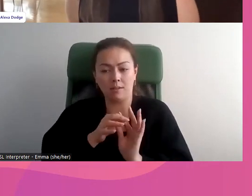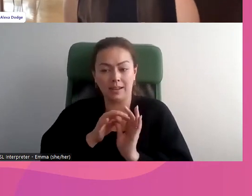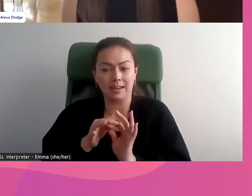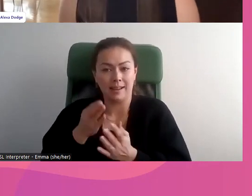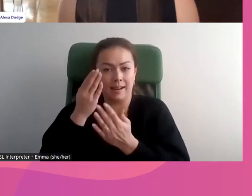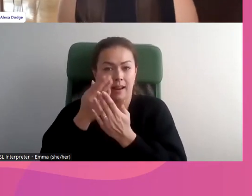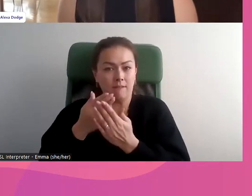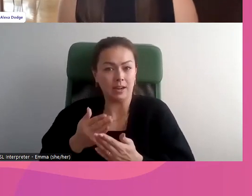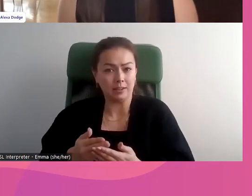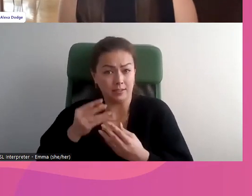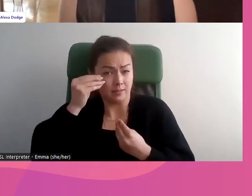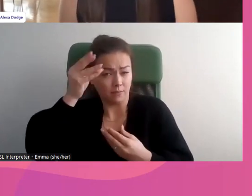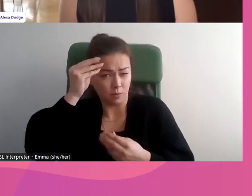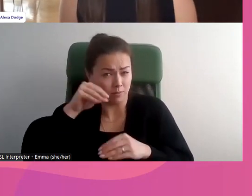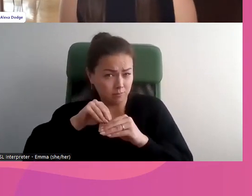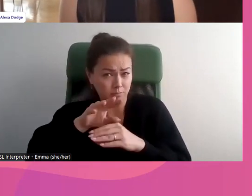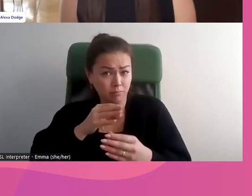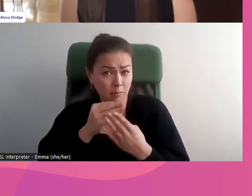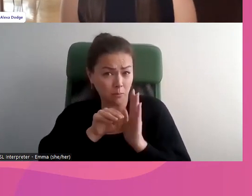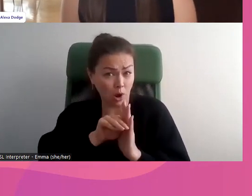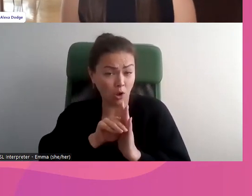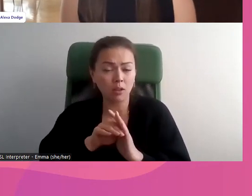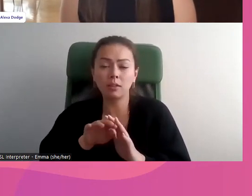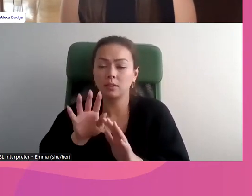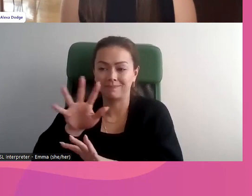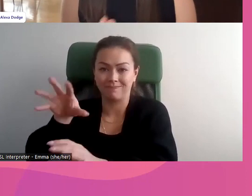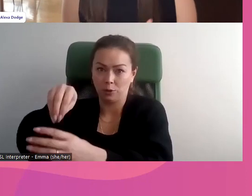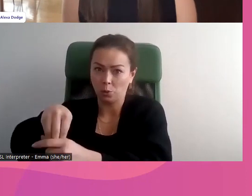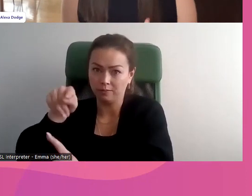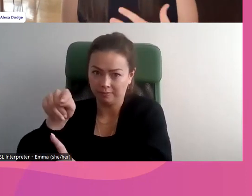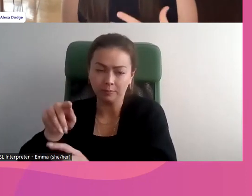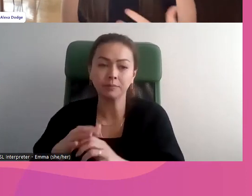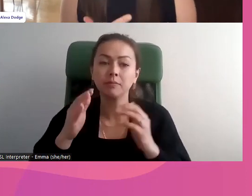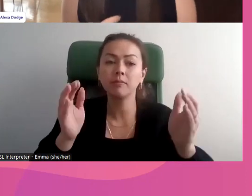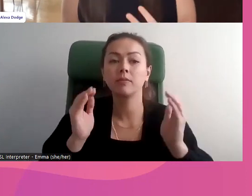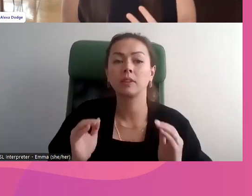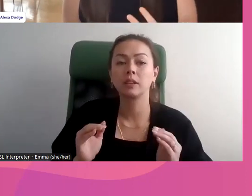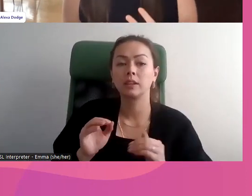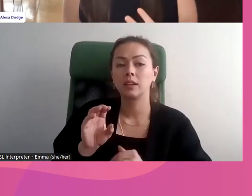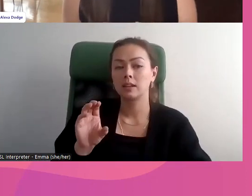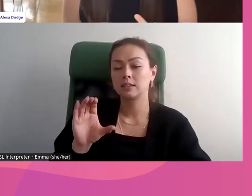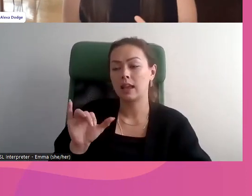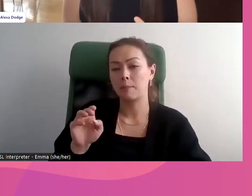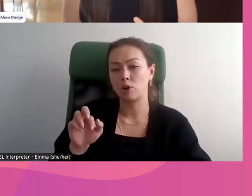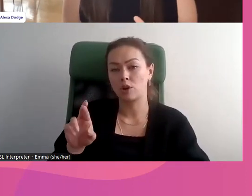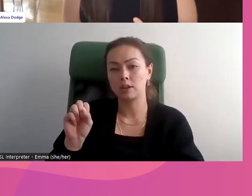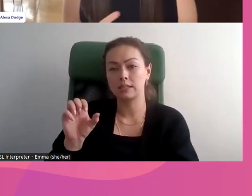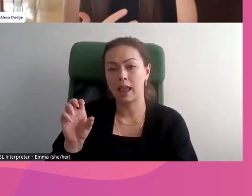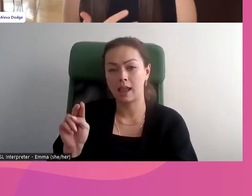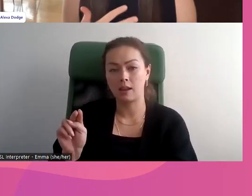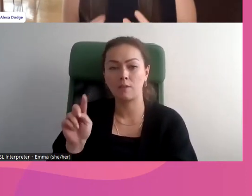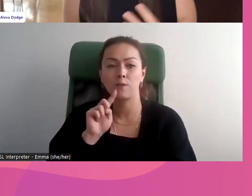sur les questions. Enfin, ici, j'ai mis un lien vers mon examen de Cyberscan